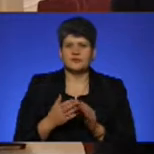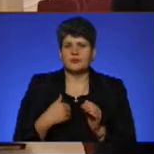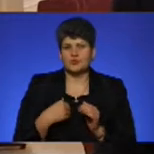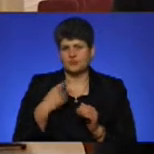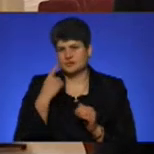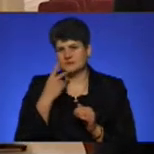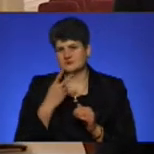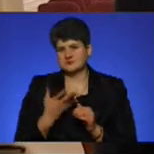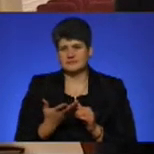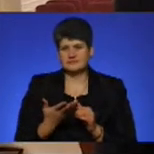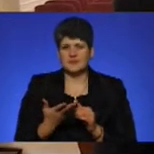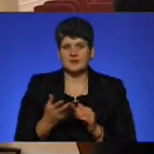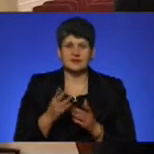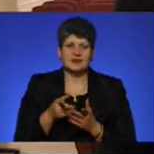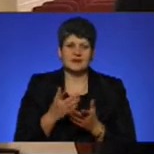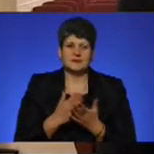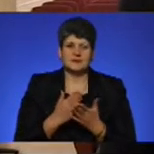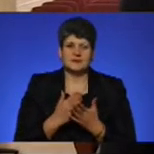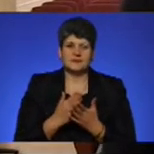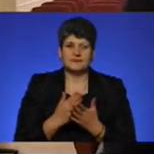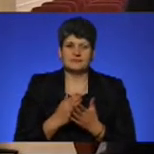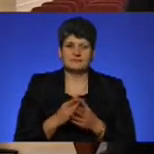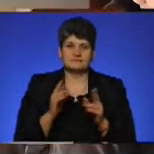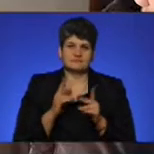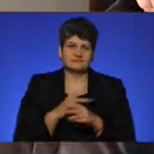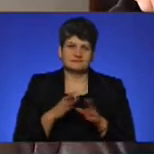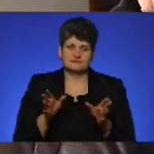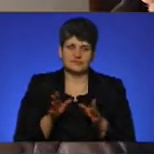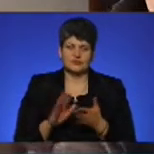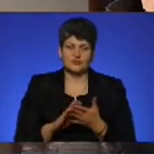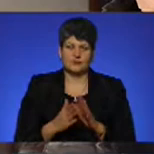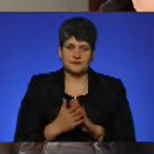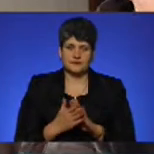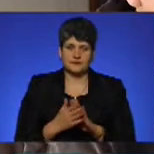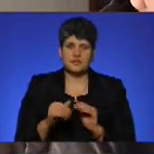оціночне судження, вони носять знаки нікчемних договорів. Ми 16